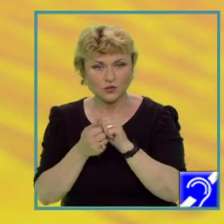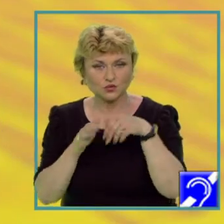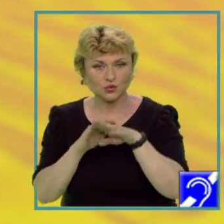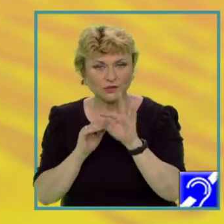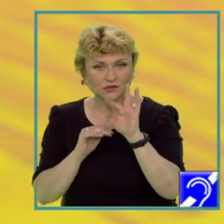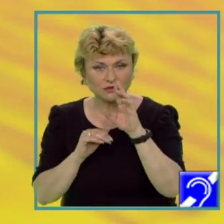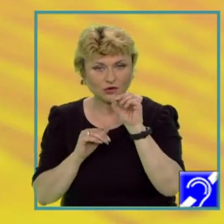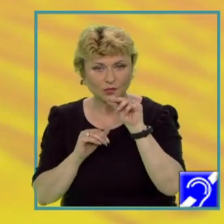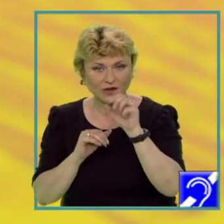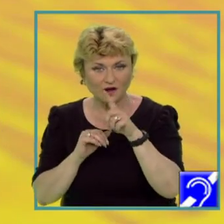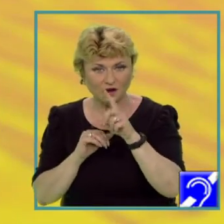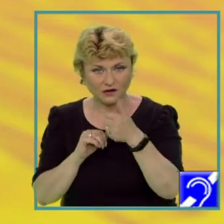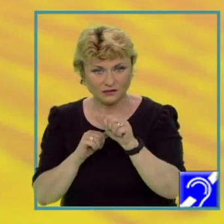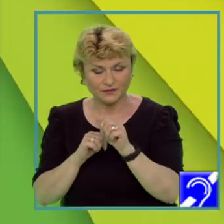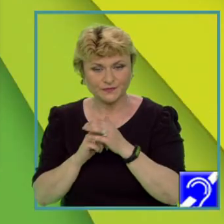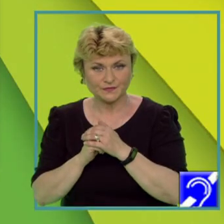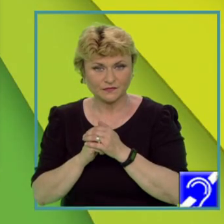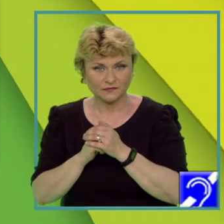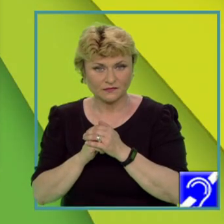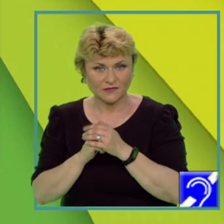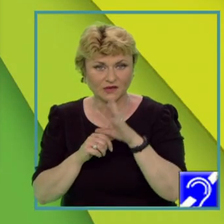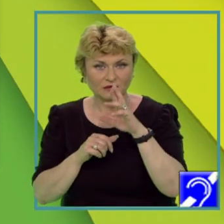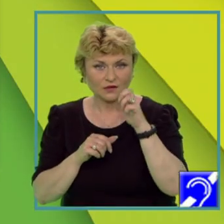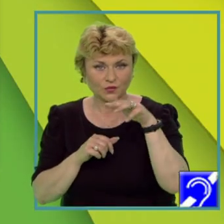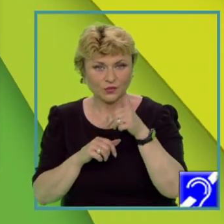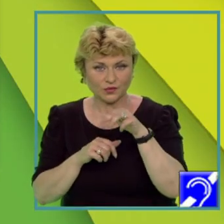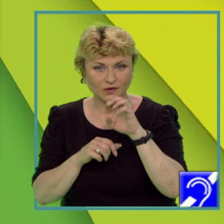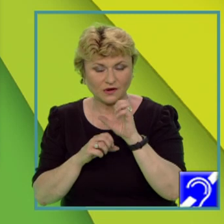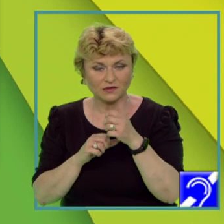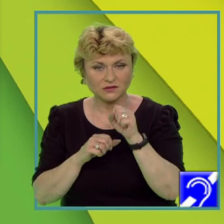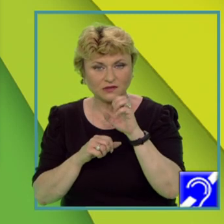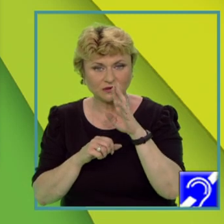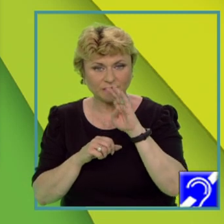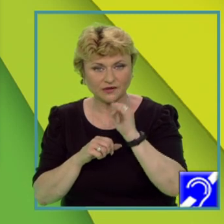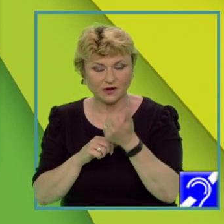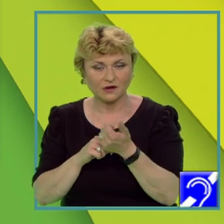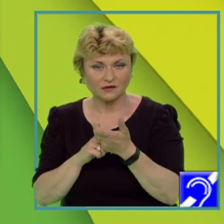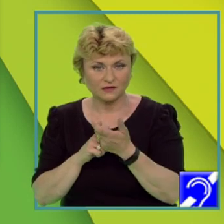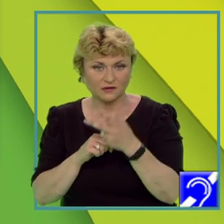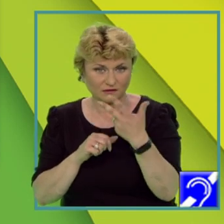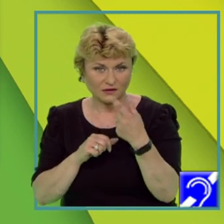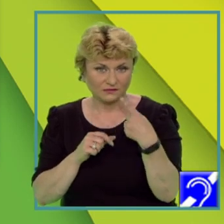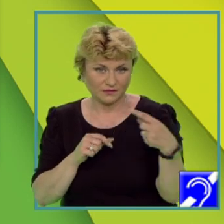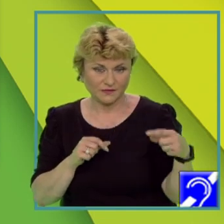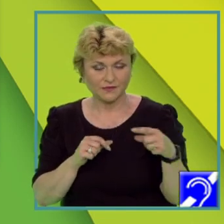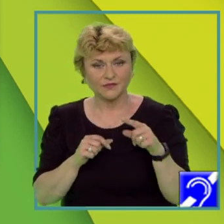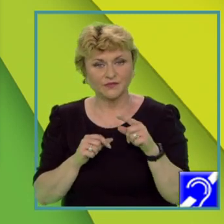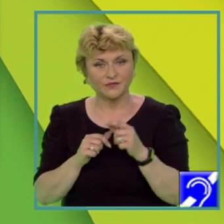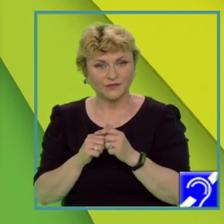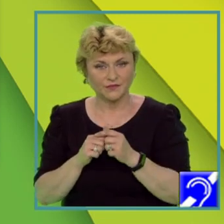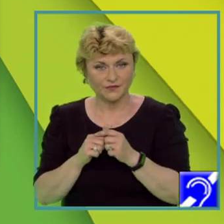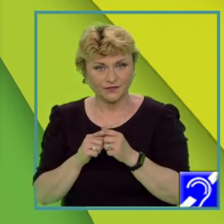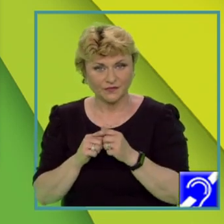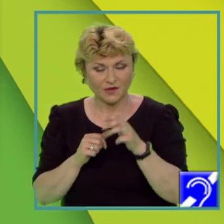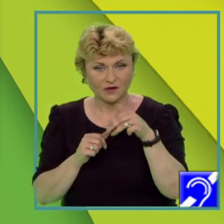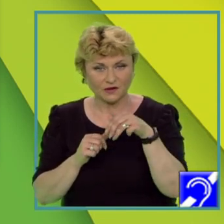a trei state vecine, România, Serbia, Grecia. Trei unități de relief, munții